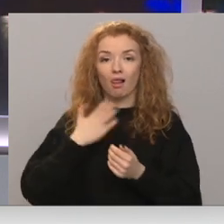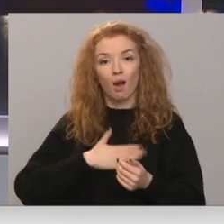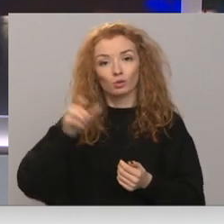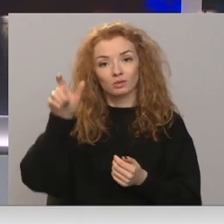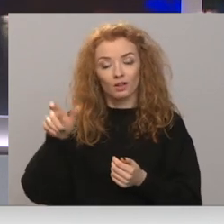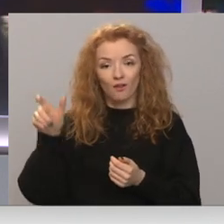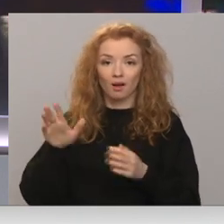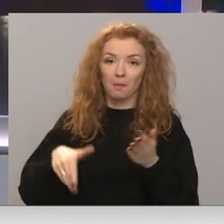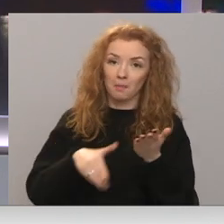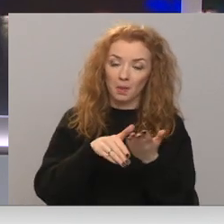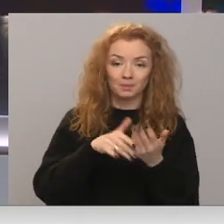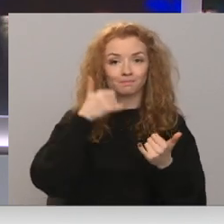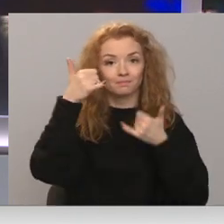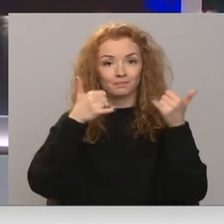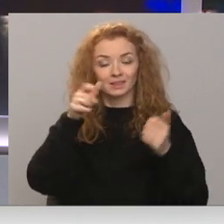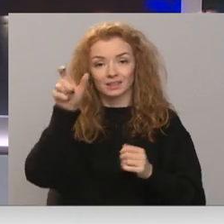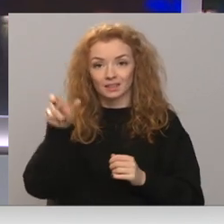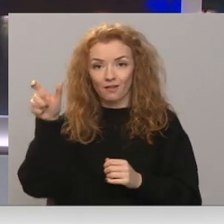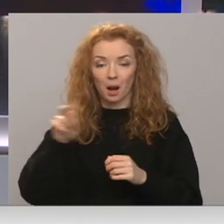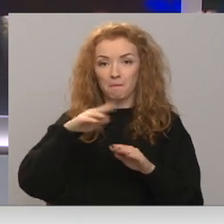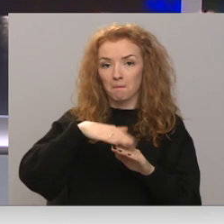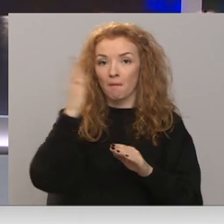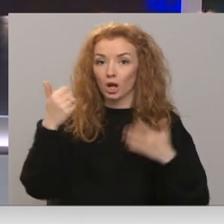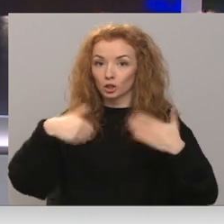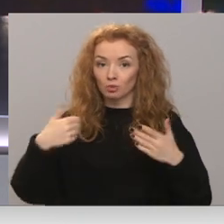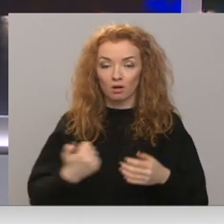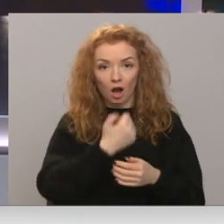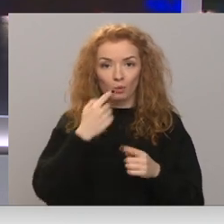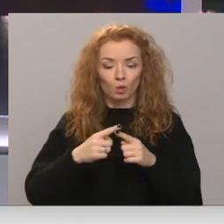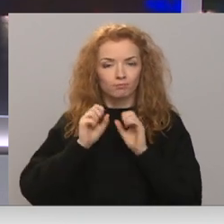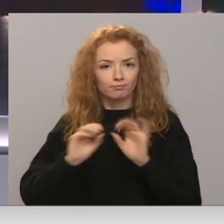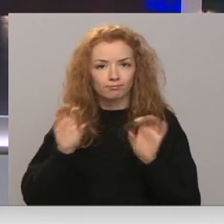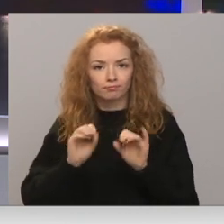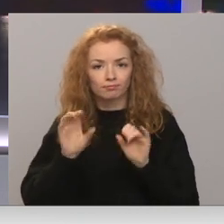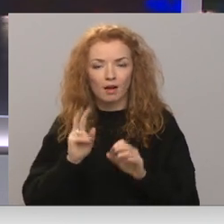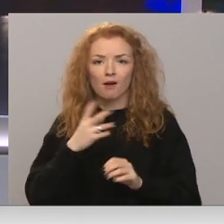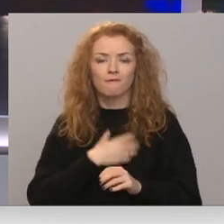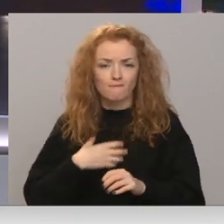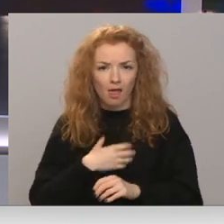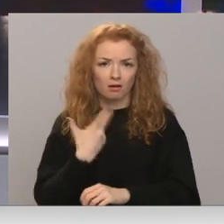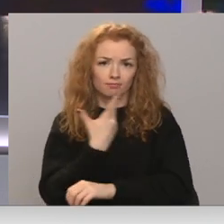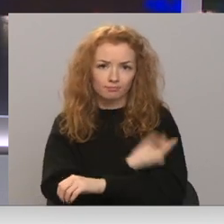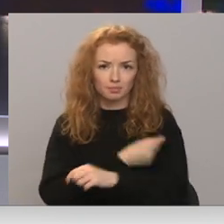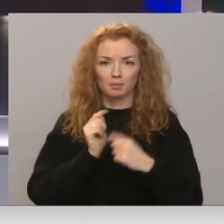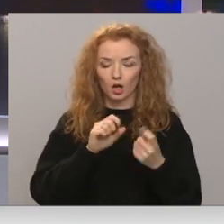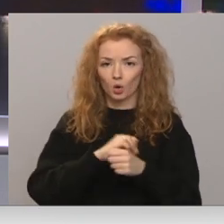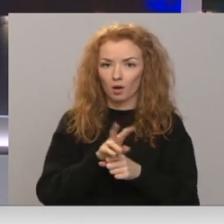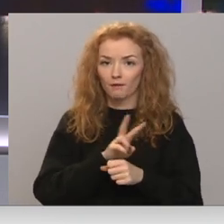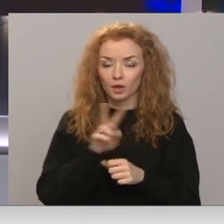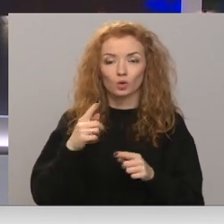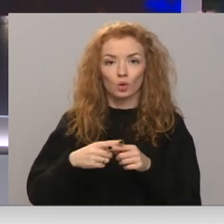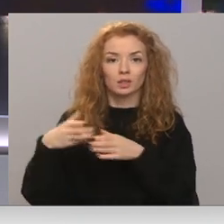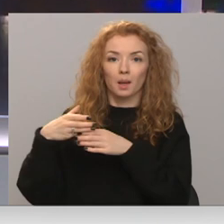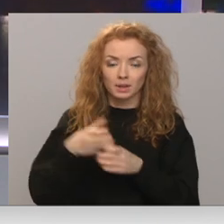cilvēka, lai palīdzētu apzinīt ļaudes vecumā virs 60 gadiem un skaidrot viņiem vakcinācijas pret Covid-19 nepieciešamību un